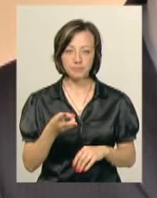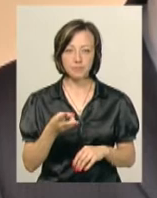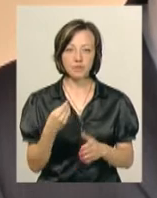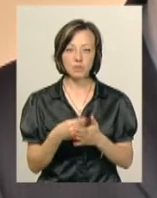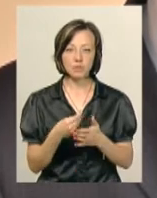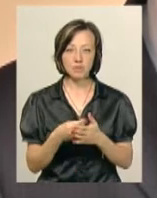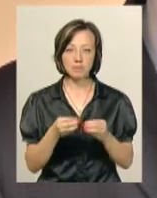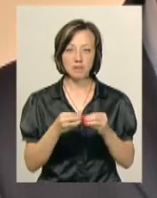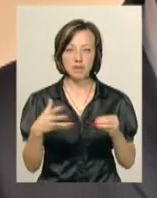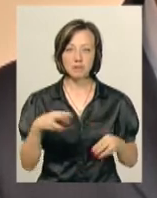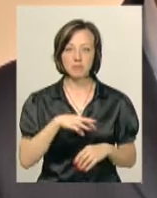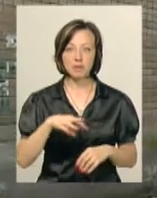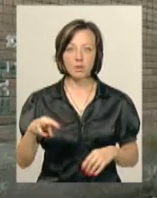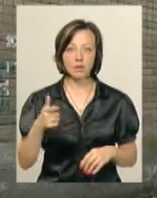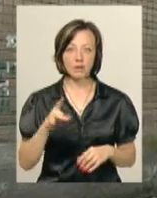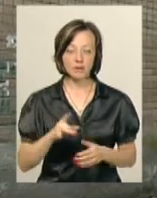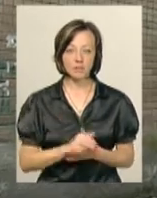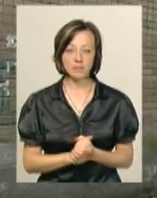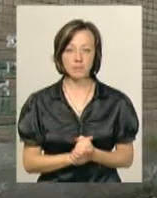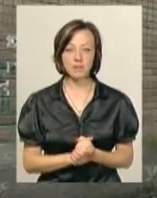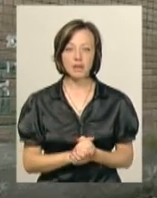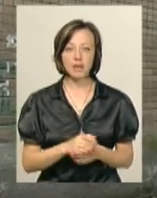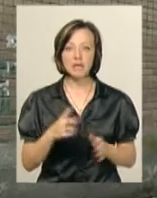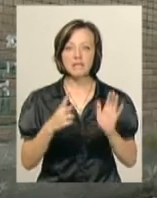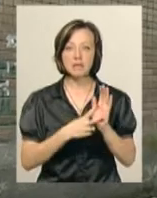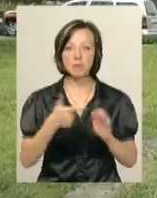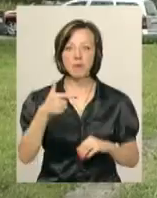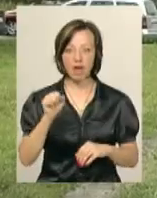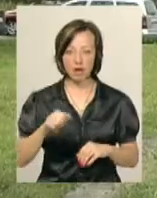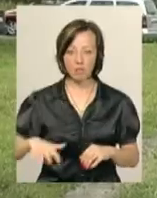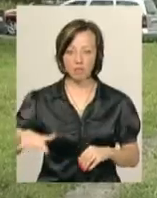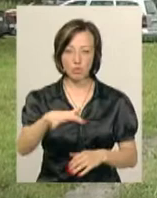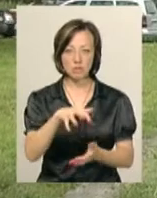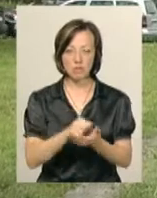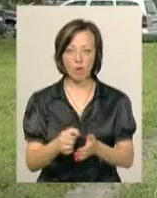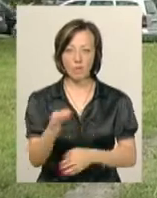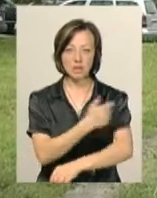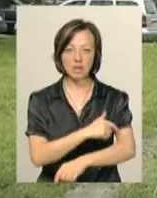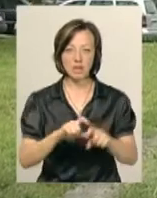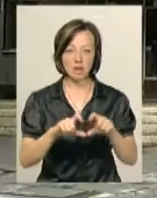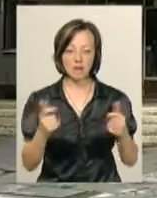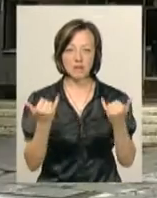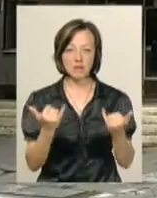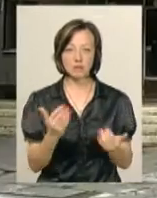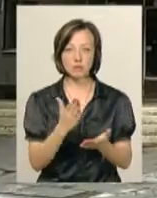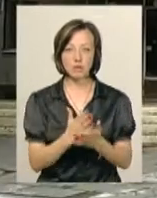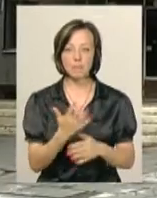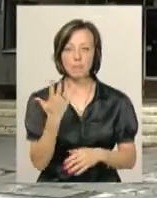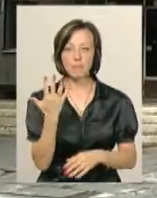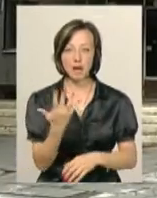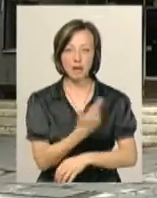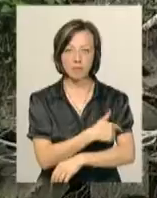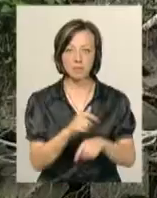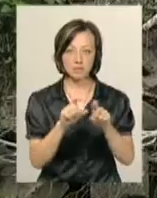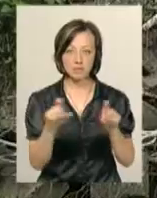коштуватиметься 15 мільйонів гривень. На 7 гектарах землі, а саме таку площу займає обласна лікарня, нині розташовані 5 медичних